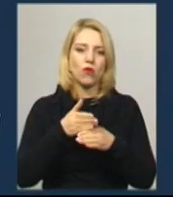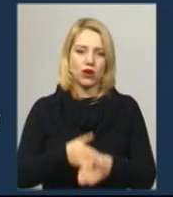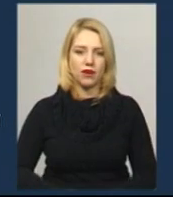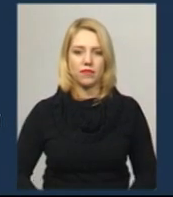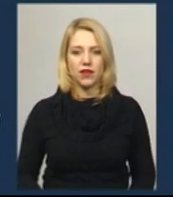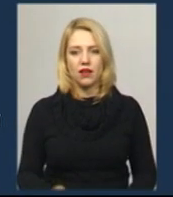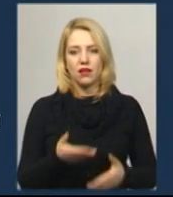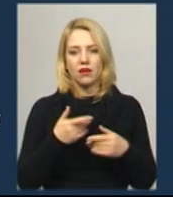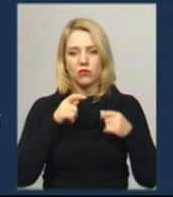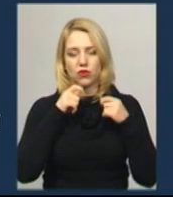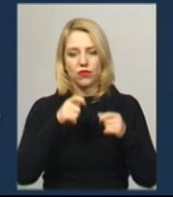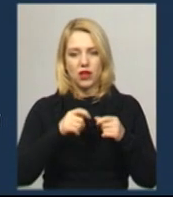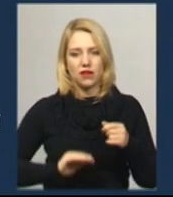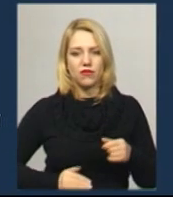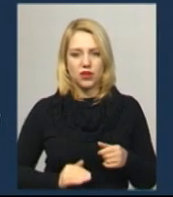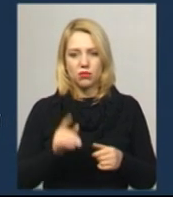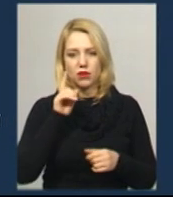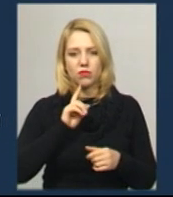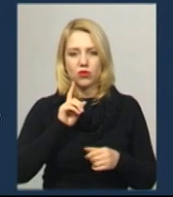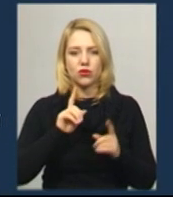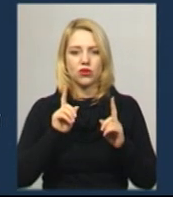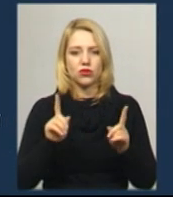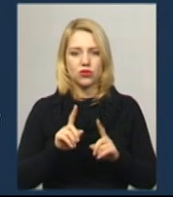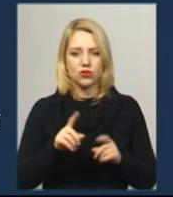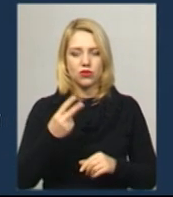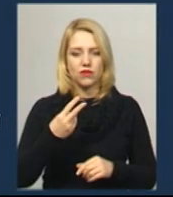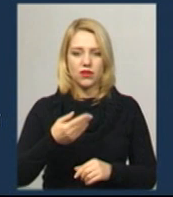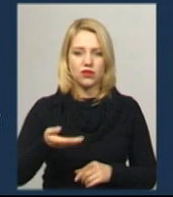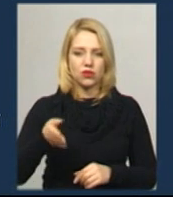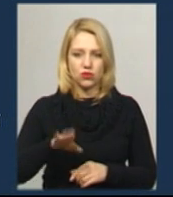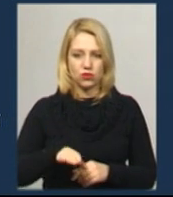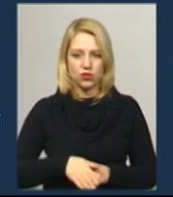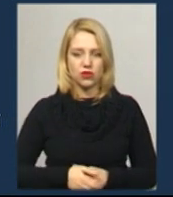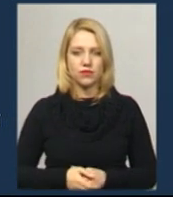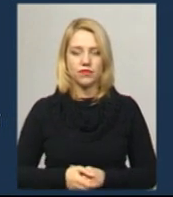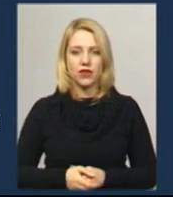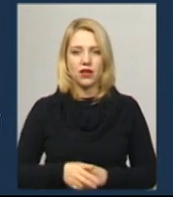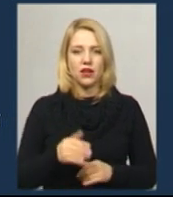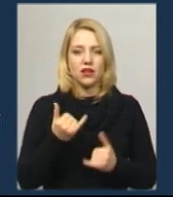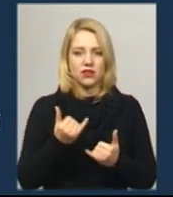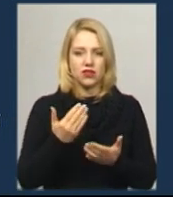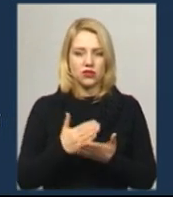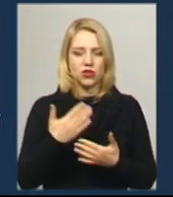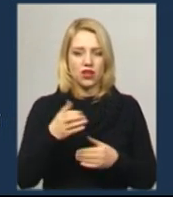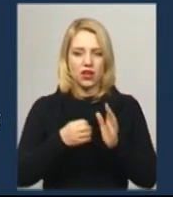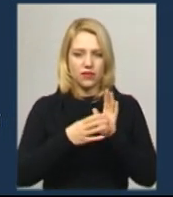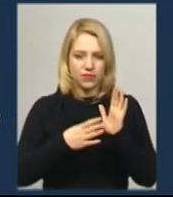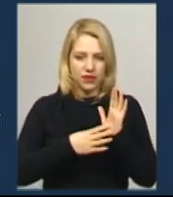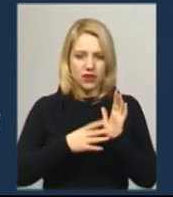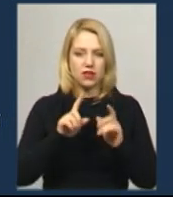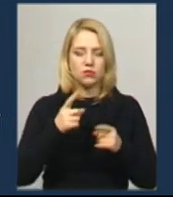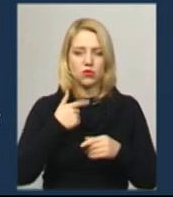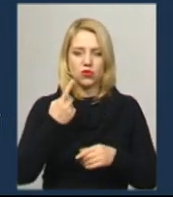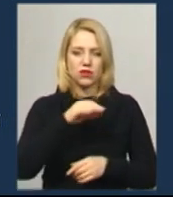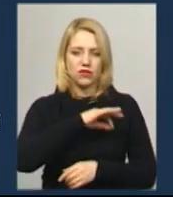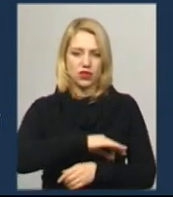Нам подарували фірма 20 пак штучок, 19, бо ми один вже використали. Ми